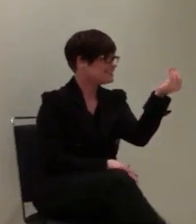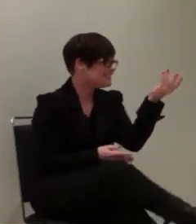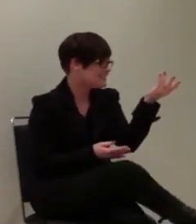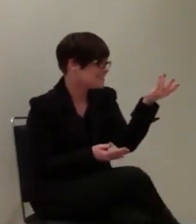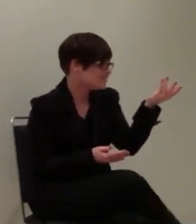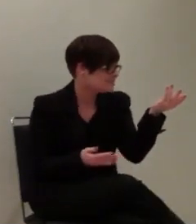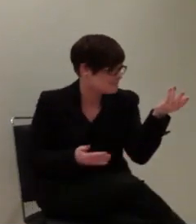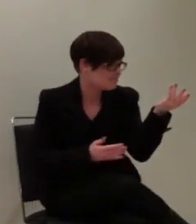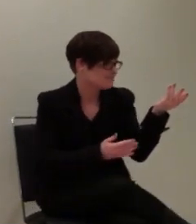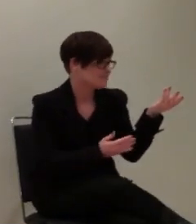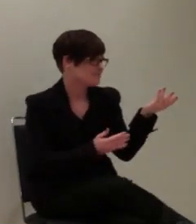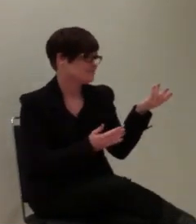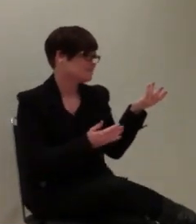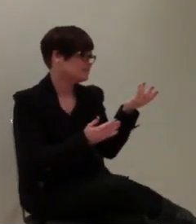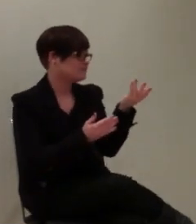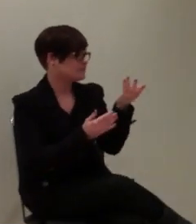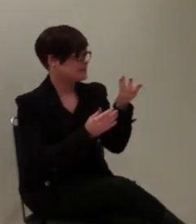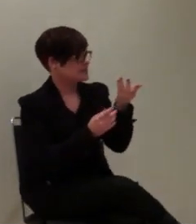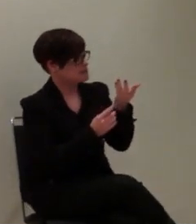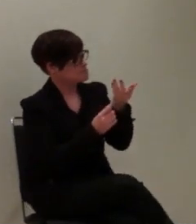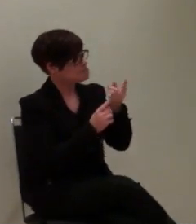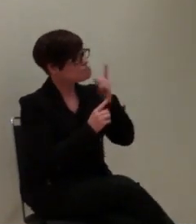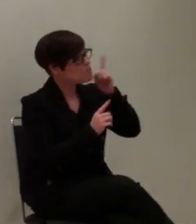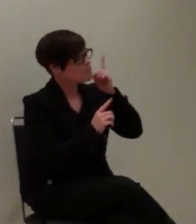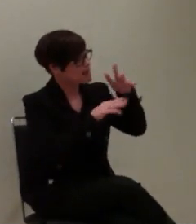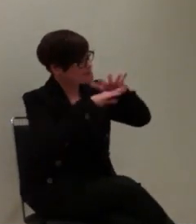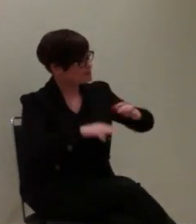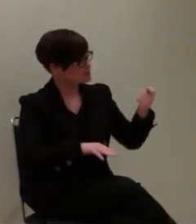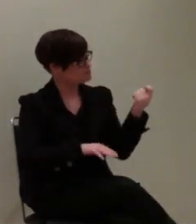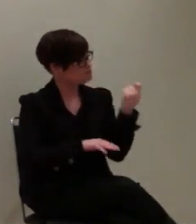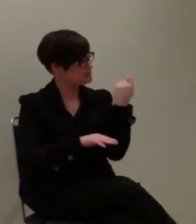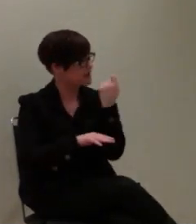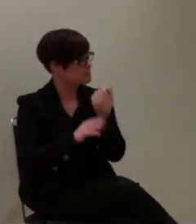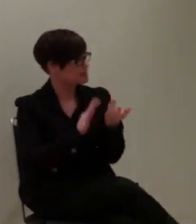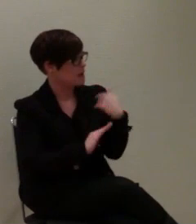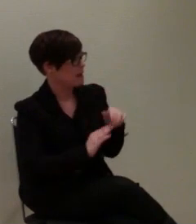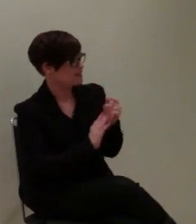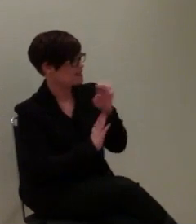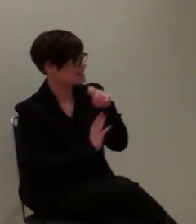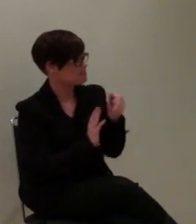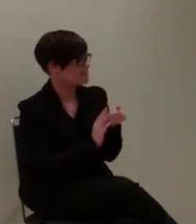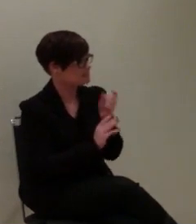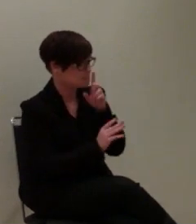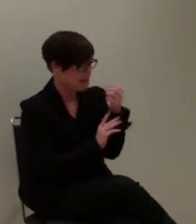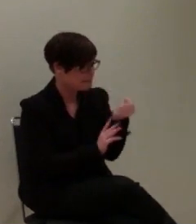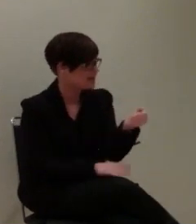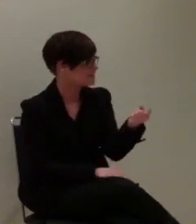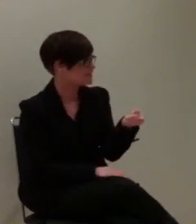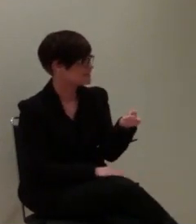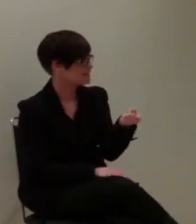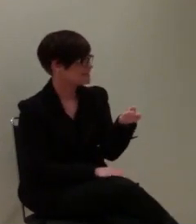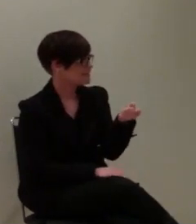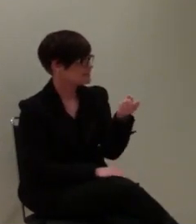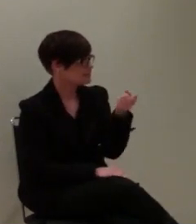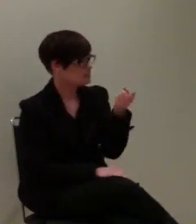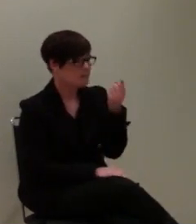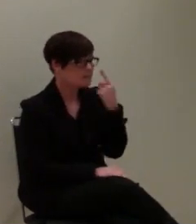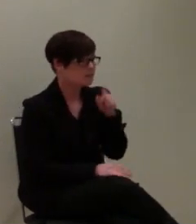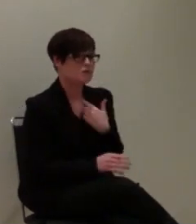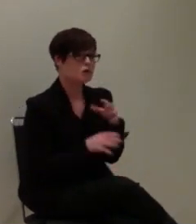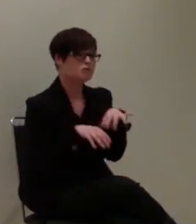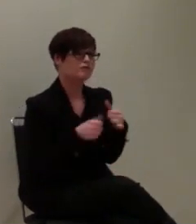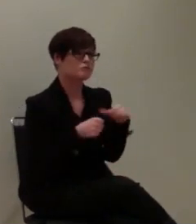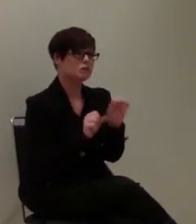Und zwar, die Mobilnetzbetreiber, als sie damals die SMS entdeckt haben, haben die eigentlich gar nicht gedacht, dass es ein Geschäftsmodell